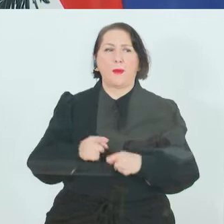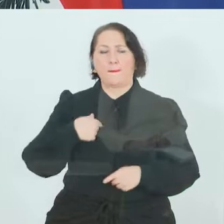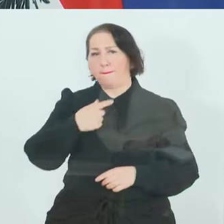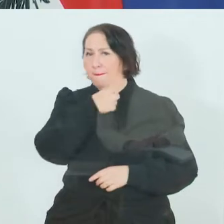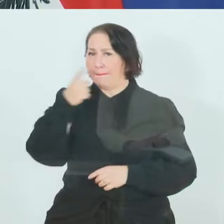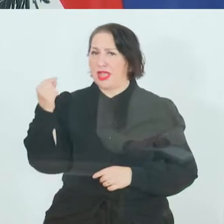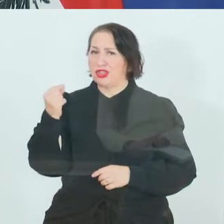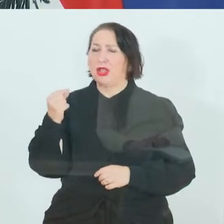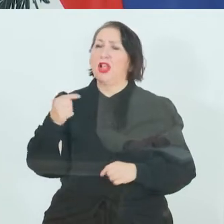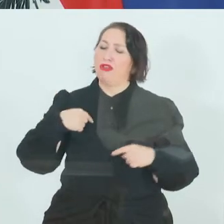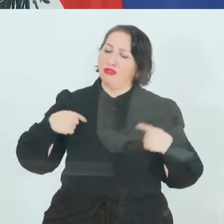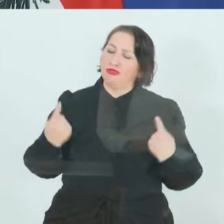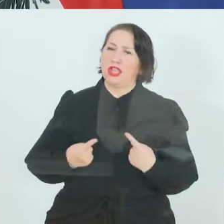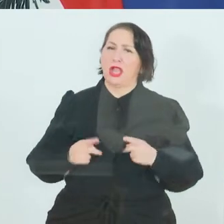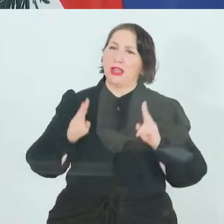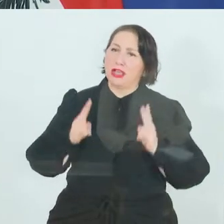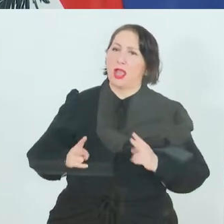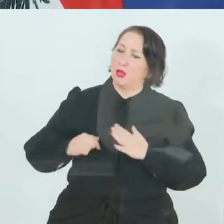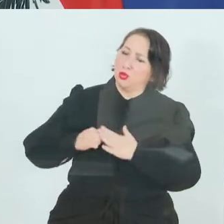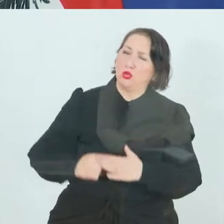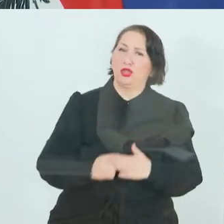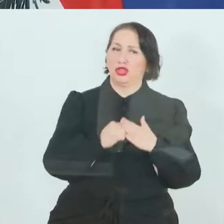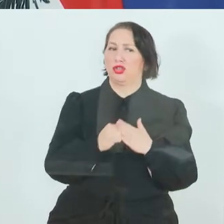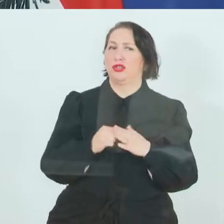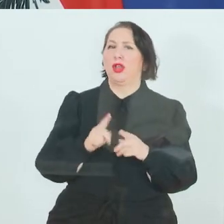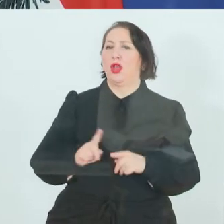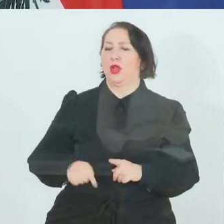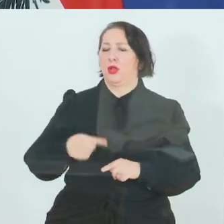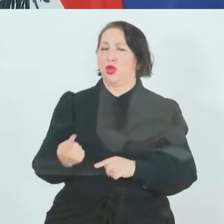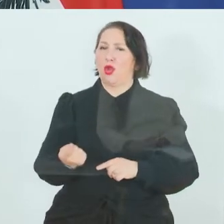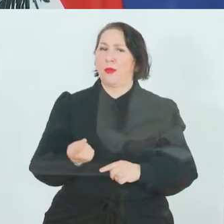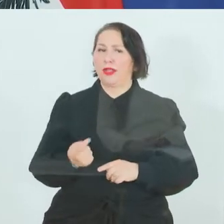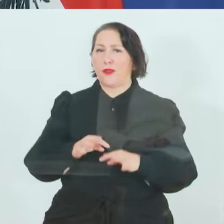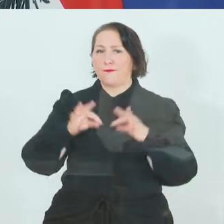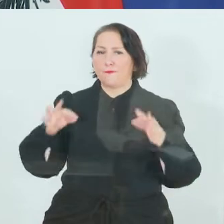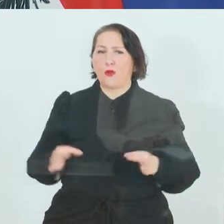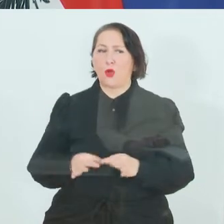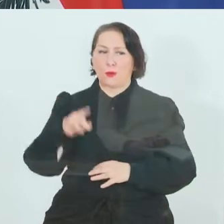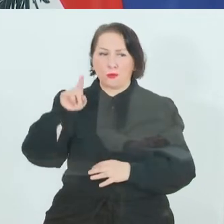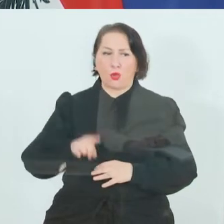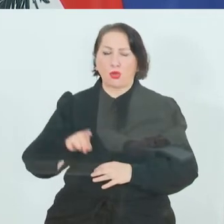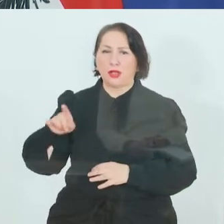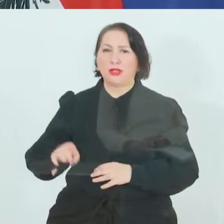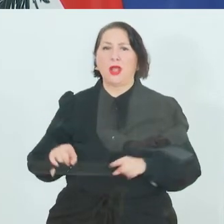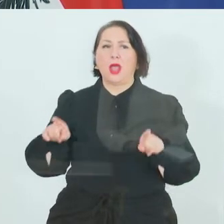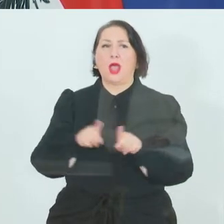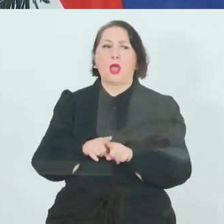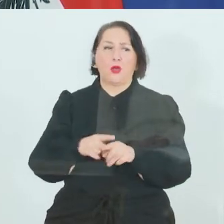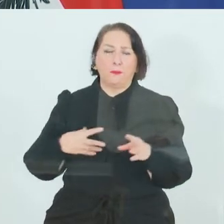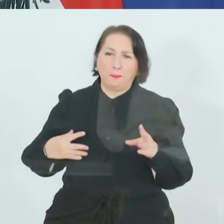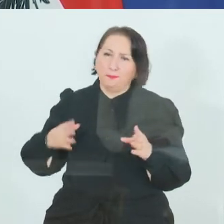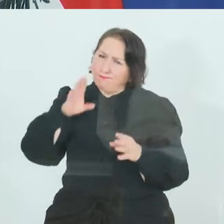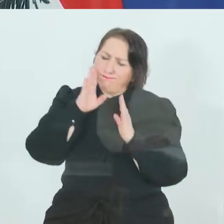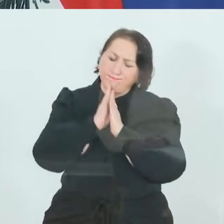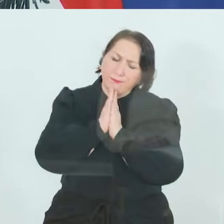bestmöglichst unterstützen können durch diese kommenden Wochen und Monate, dass ich sie auch bitte mit anzupacken,